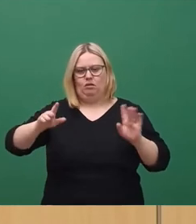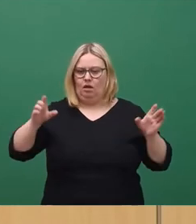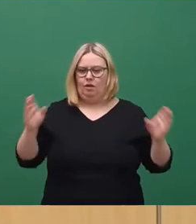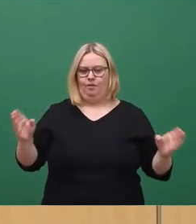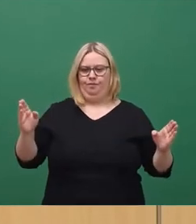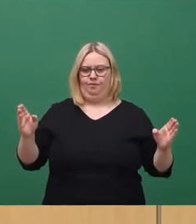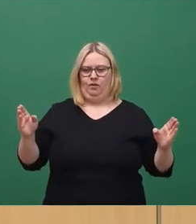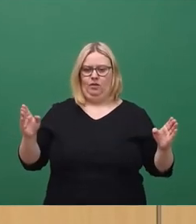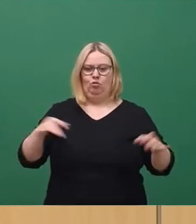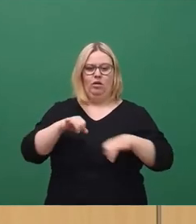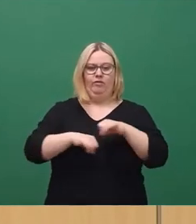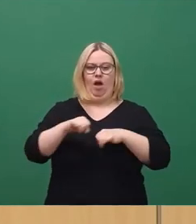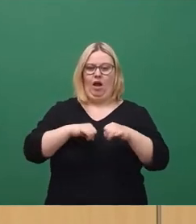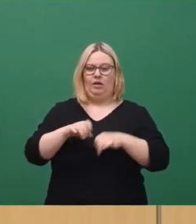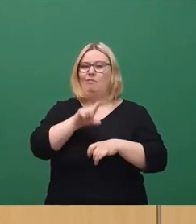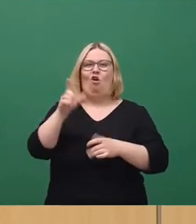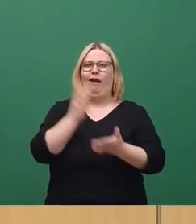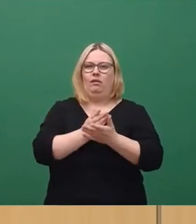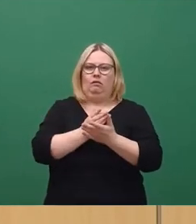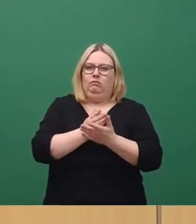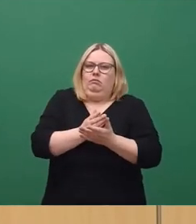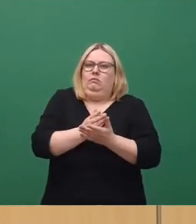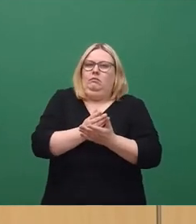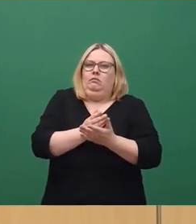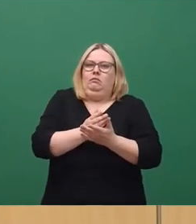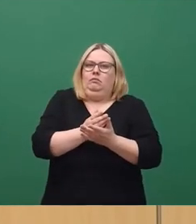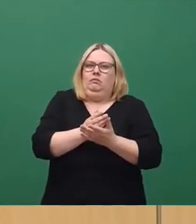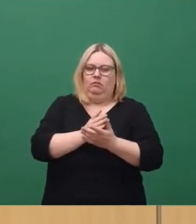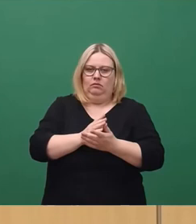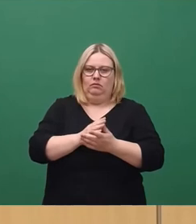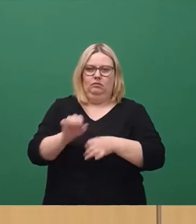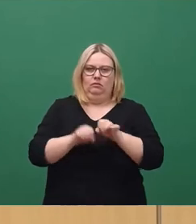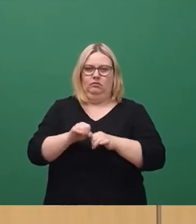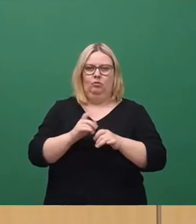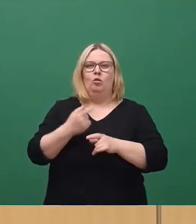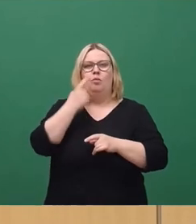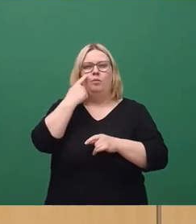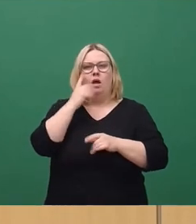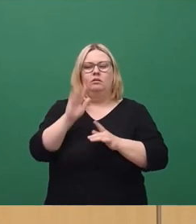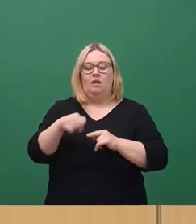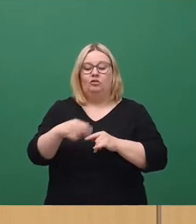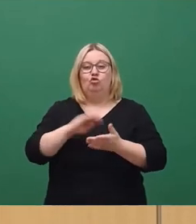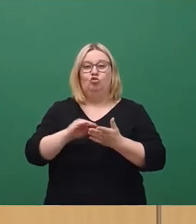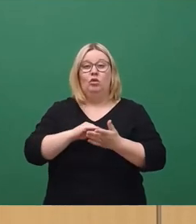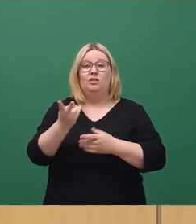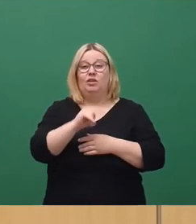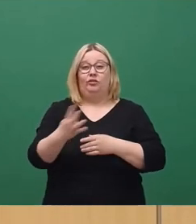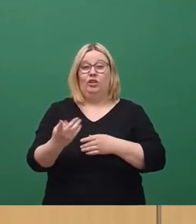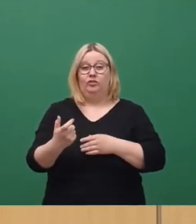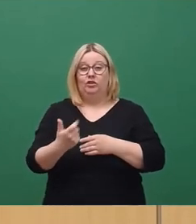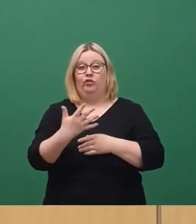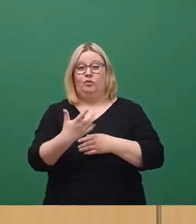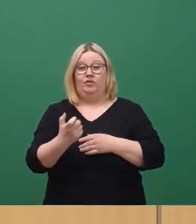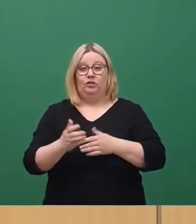mit dem Fahrrad nicht mal am Wochenende befahre. Da sollen spätestens geplante im Moment die Übergabe dieser Schule 2024, 2025